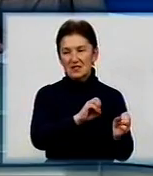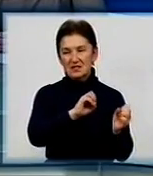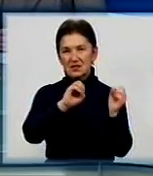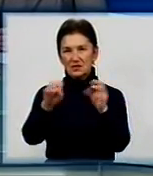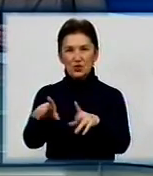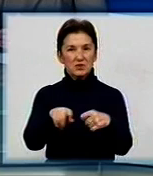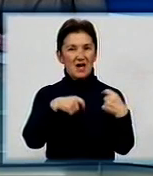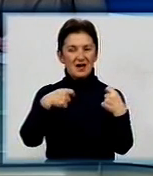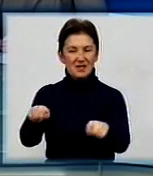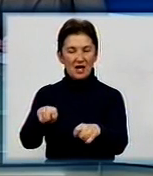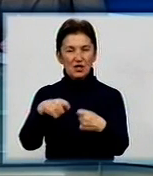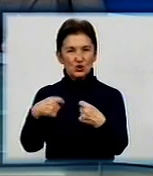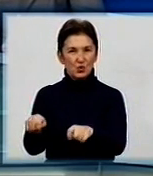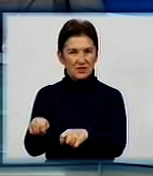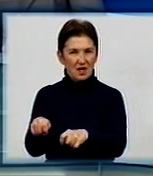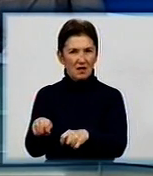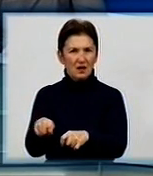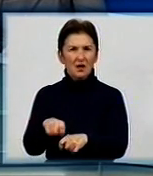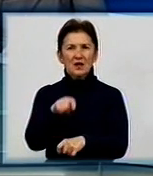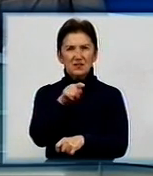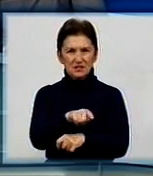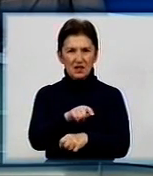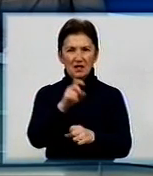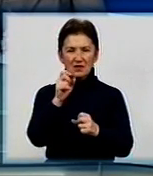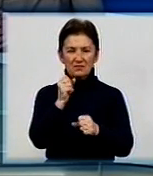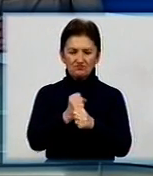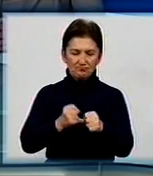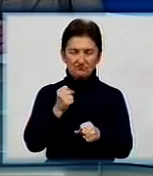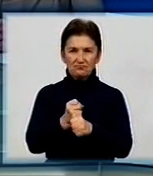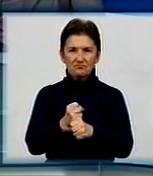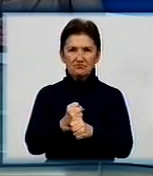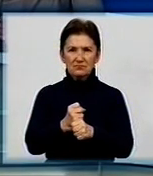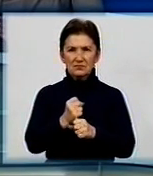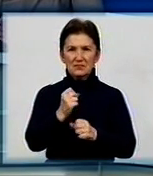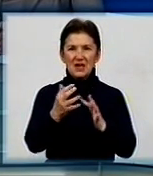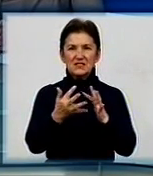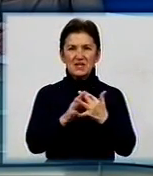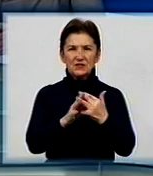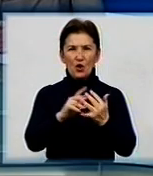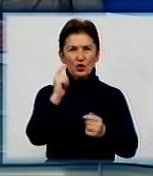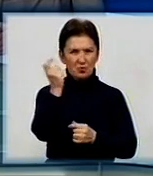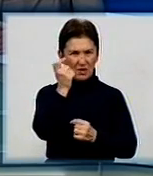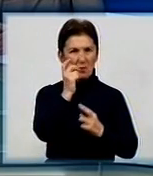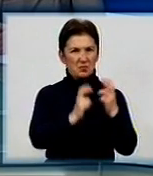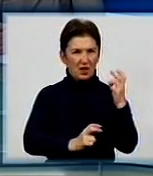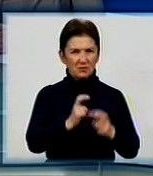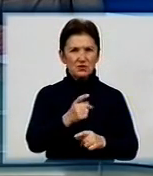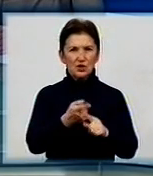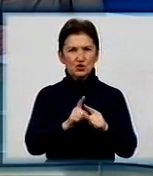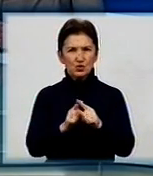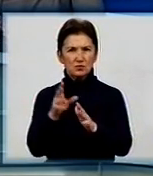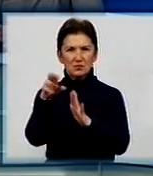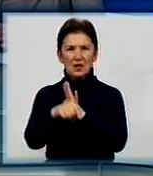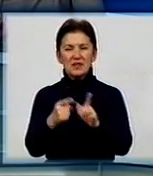реалізується, це саме виробляється в сільгосподарських підприємствах. Саме та частина, яка надходить на